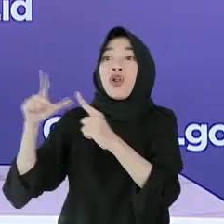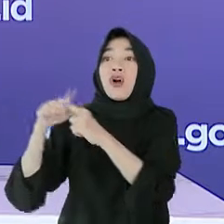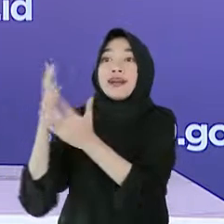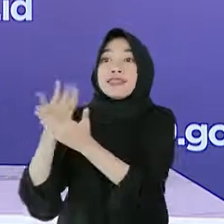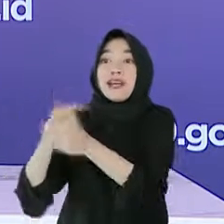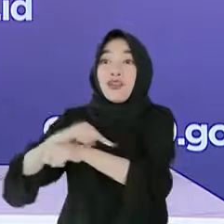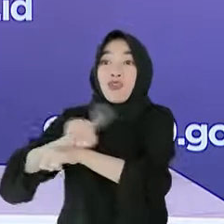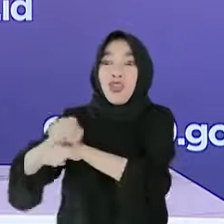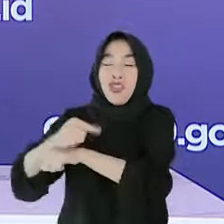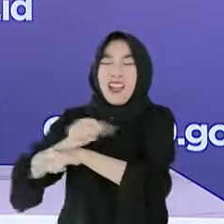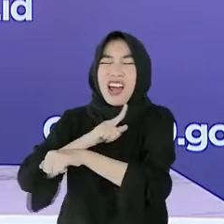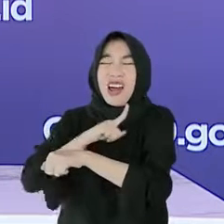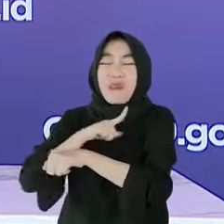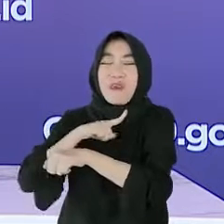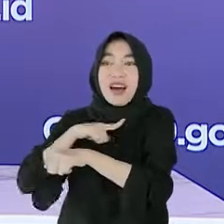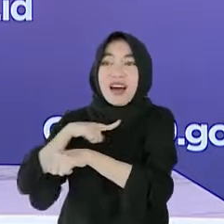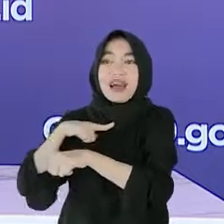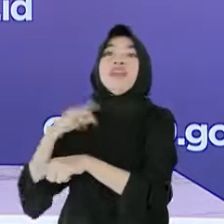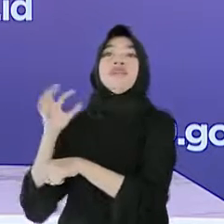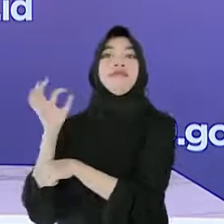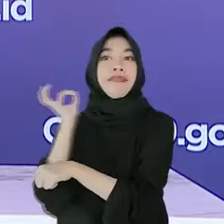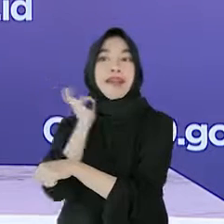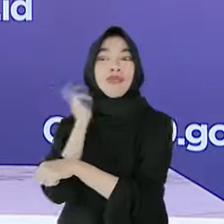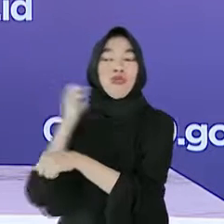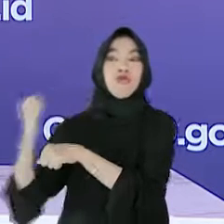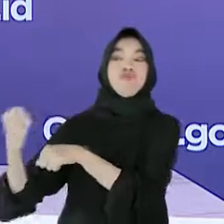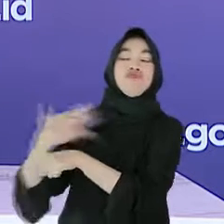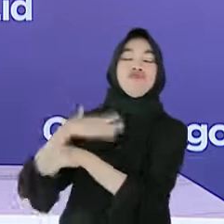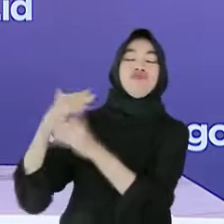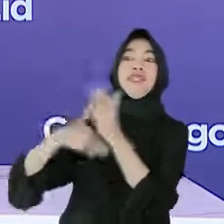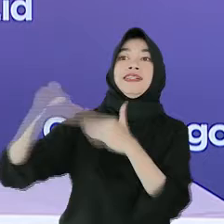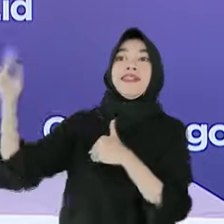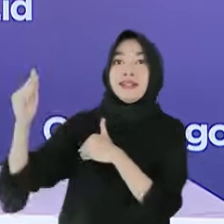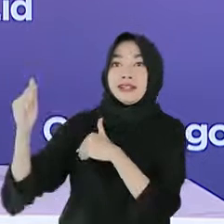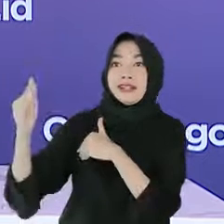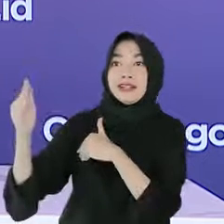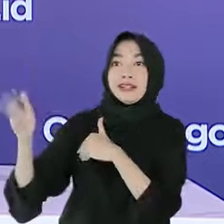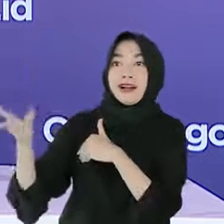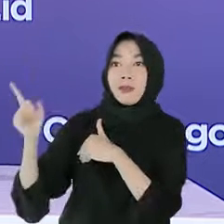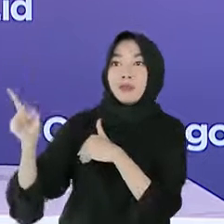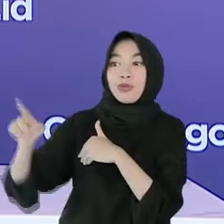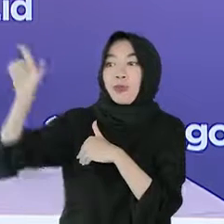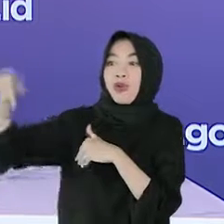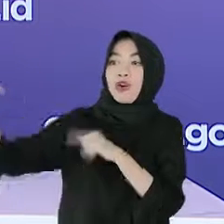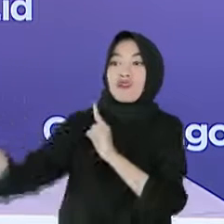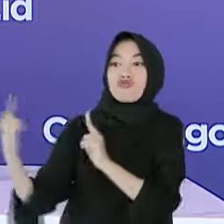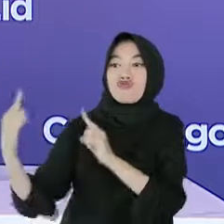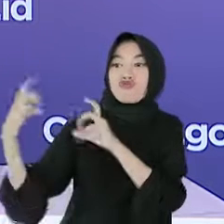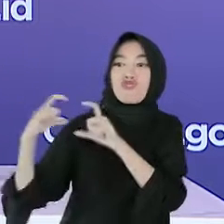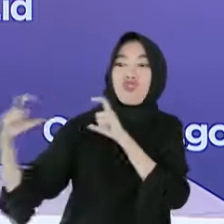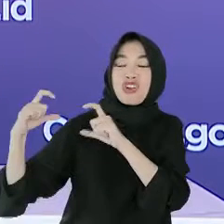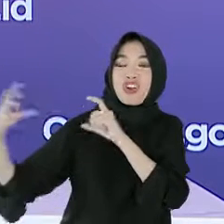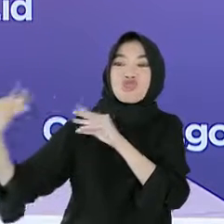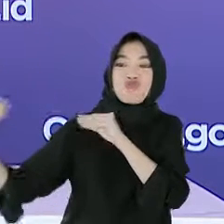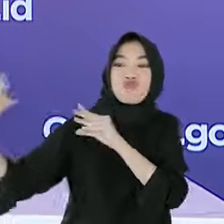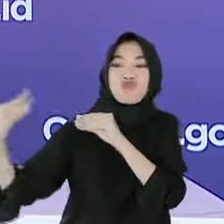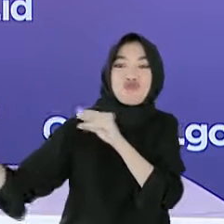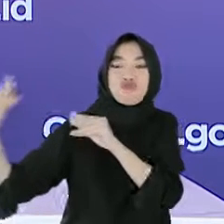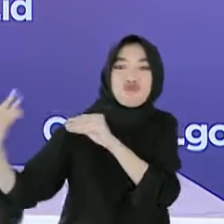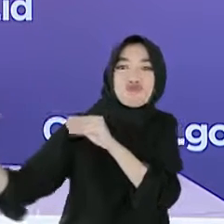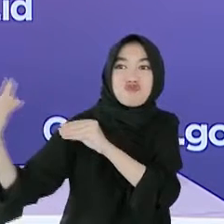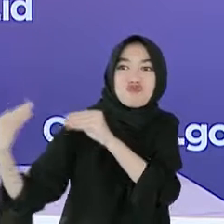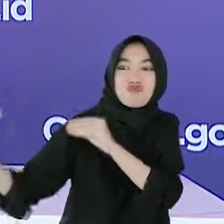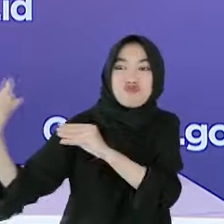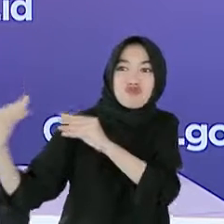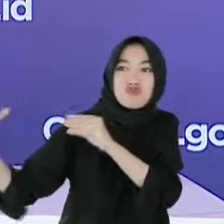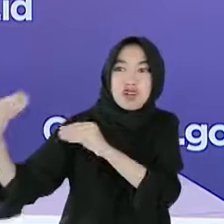individu, maka risiko penularan semakin tinggi karena semakin pula peluang terjadinya komunikasi, contohnya berbincang,